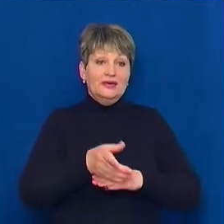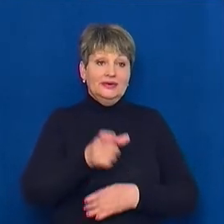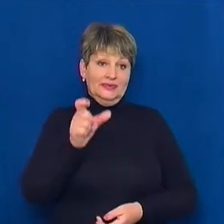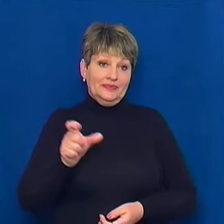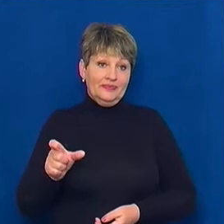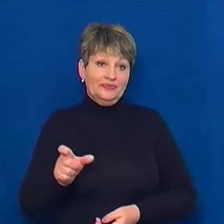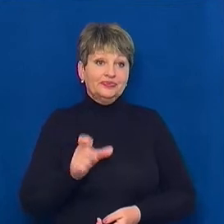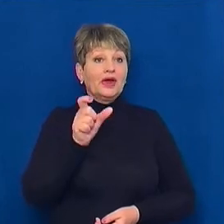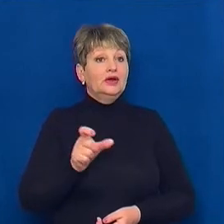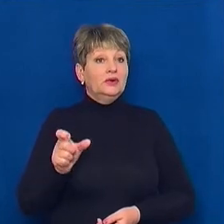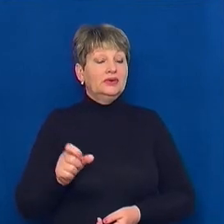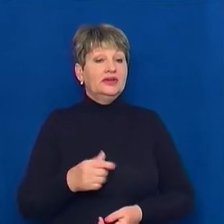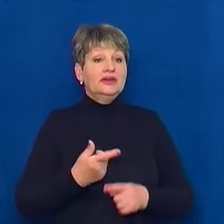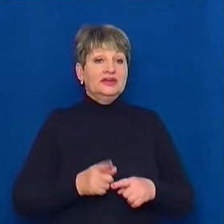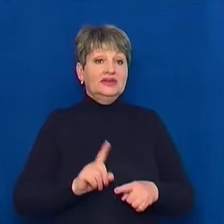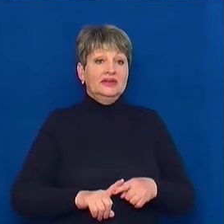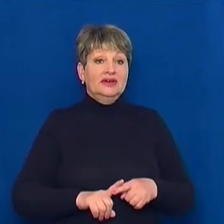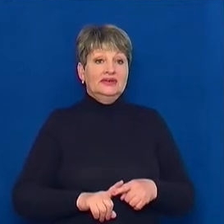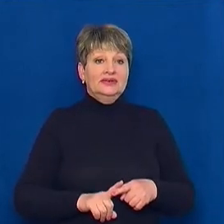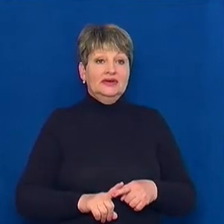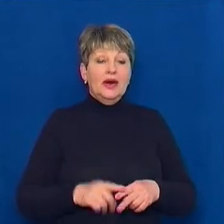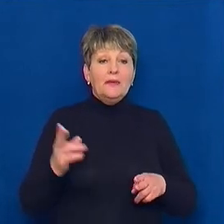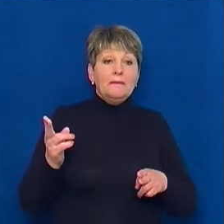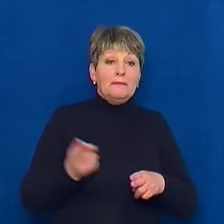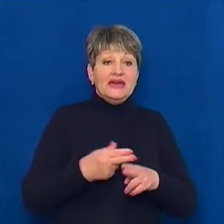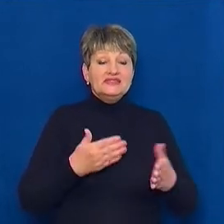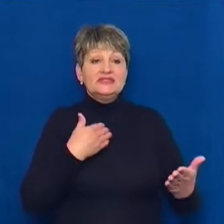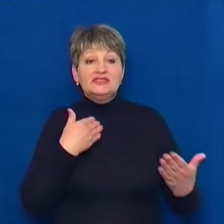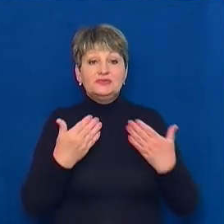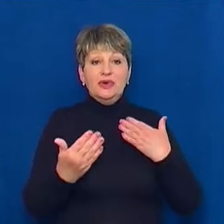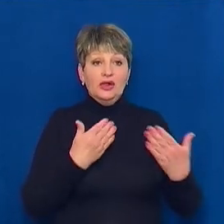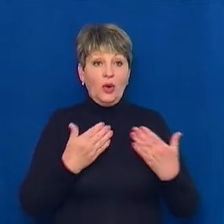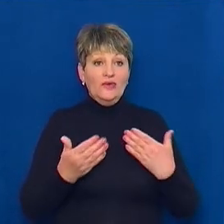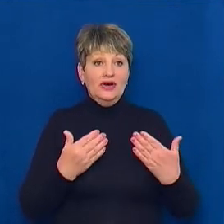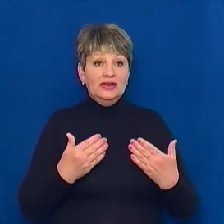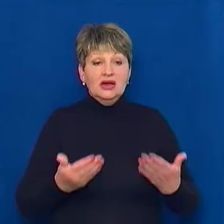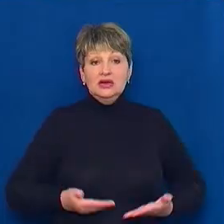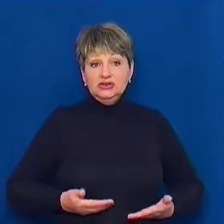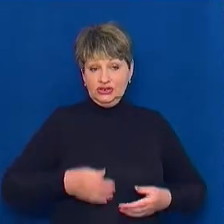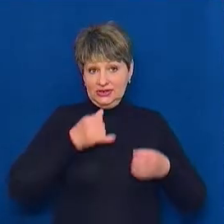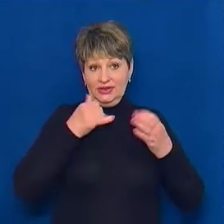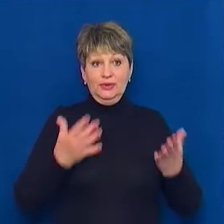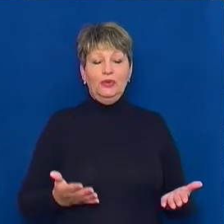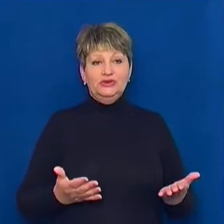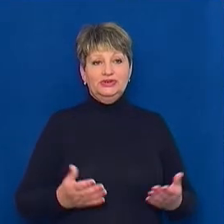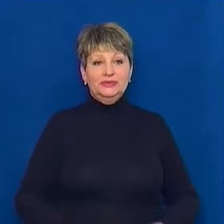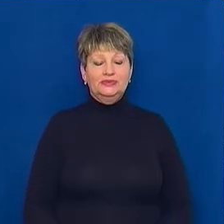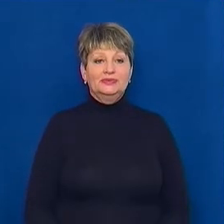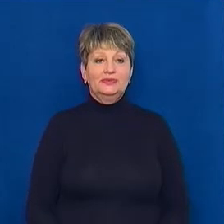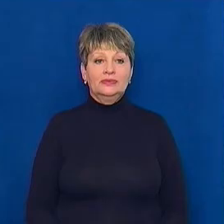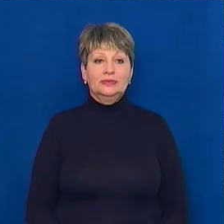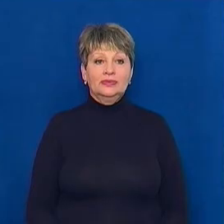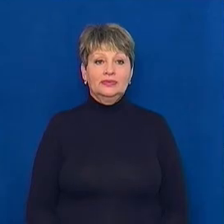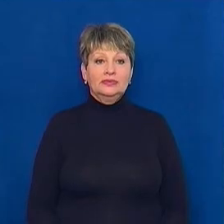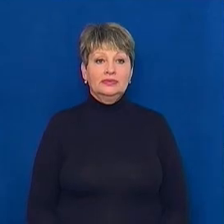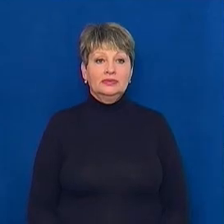вона соціальна. Людина без спілкування безпосереднього жити не може. Ірина Філенко, Фадір Коцаба,